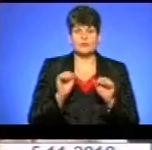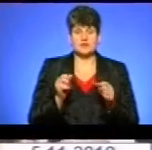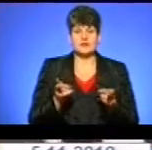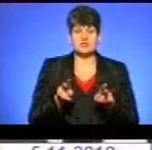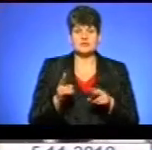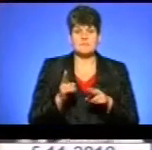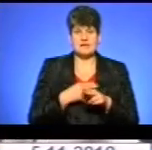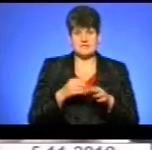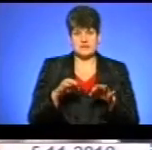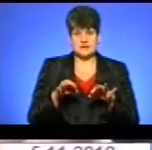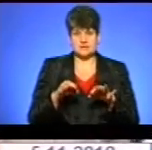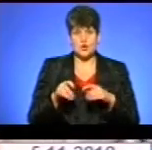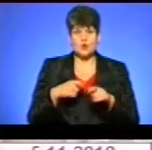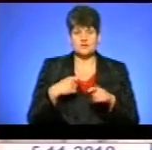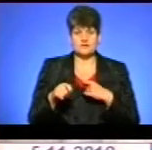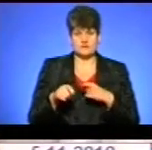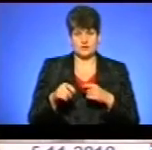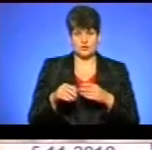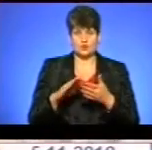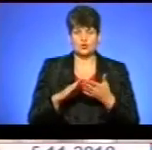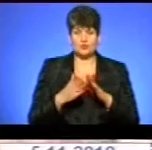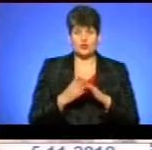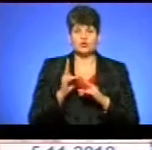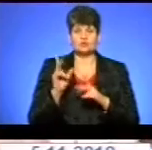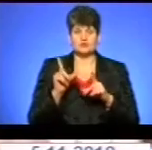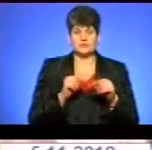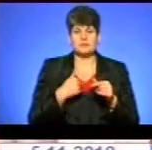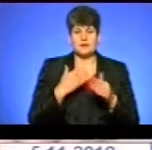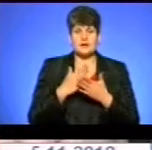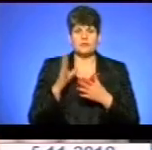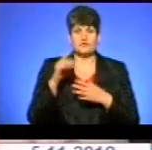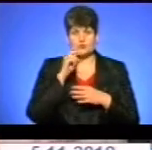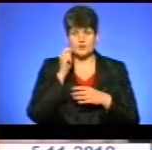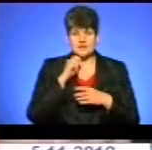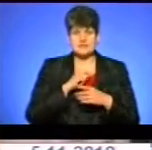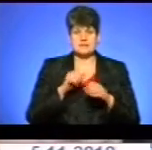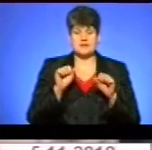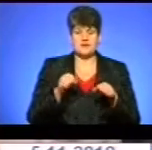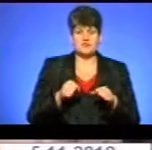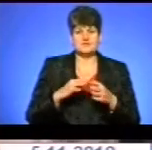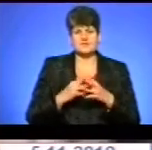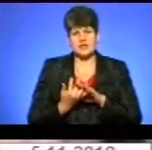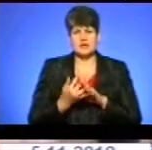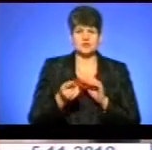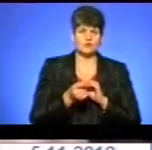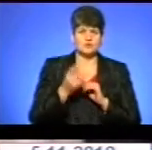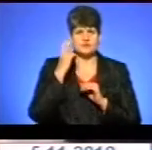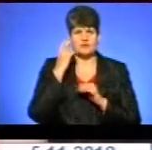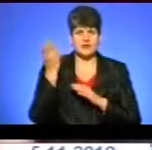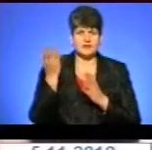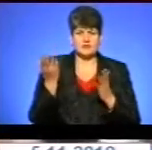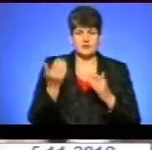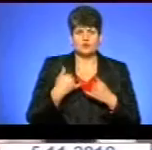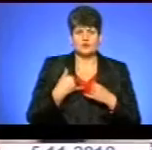хто буде їздити? Всі ми українці, ми маємо всі рівні права. Чи я в селі живу, чи я в Тернополі живу, чи в Києві. Чи як?